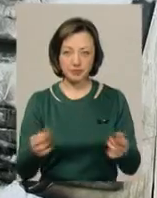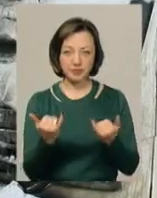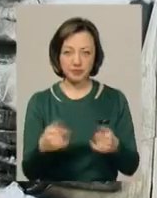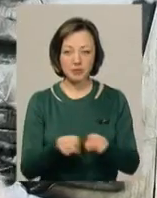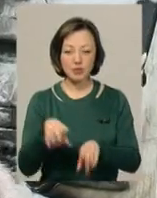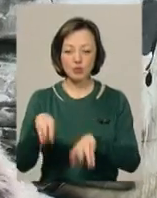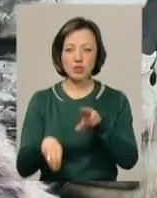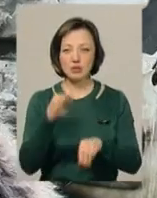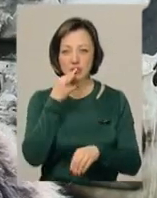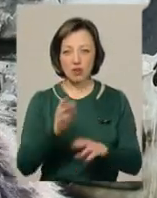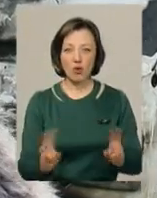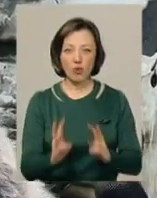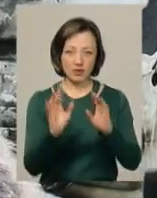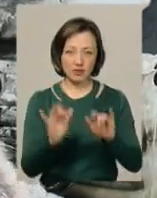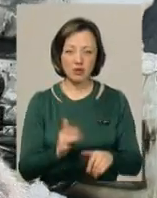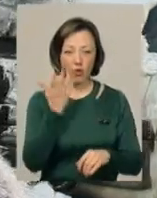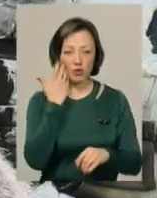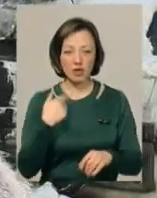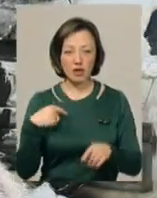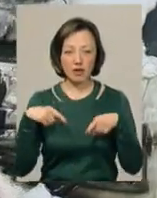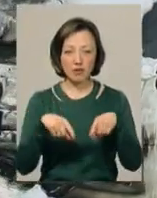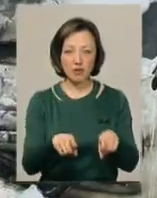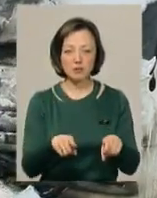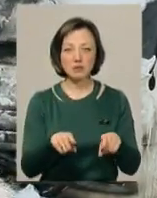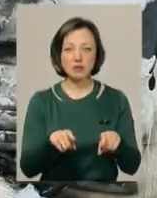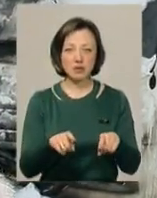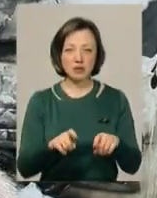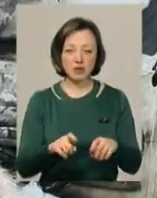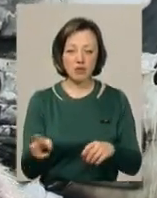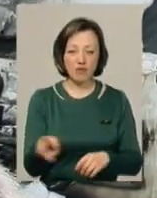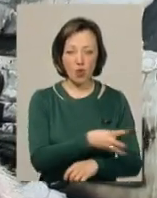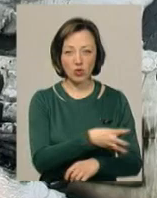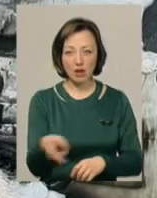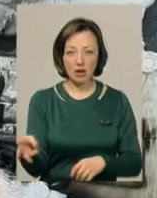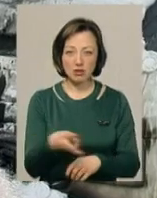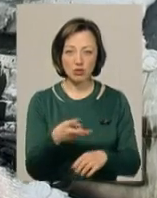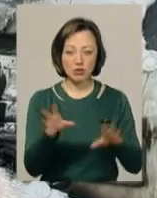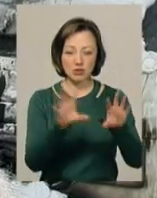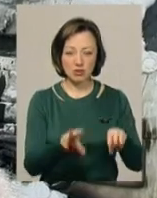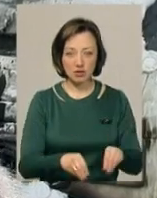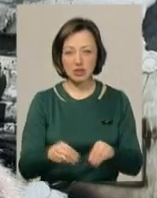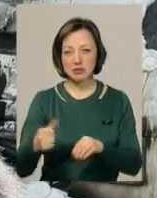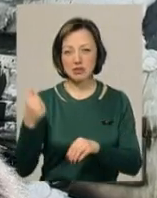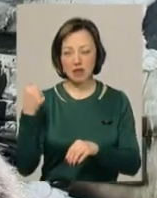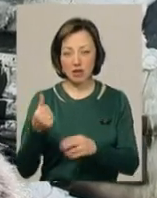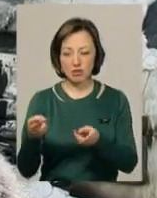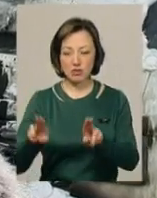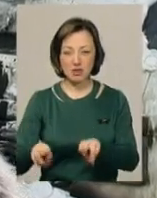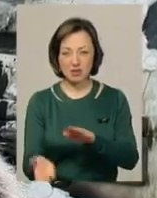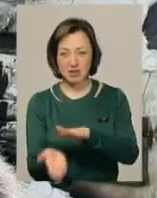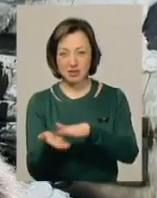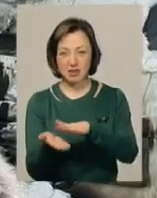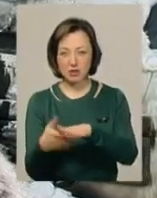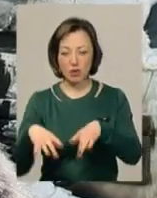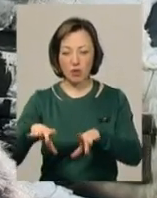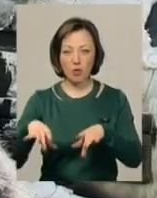Ну, так сусіди сказали, що горів і сніг. Ну, коли я вже вискочив, то з вогнегасником вони вже передок затушили, горіло тільки. Там знизу горіло,